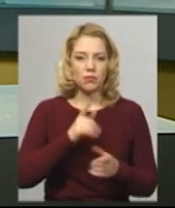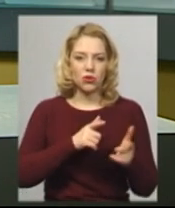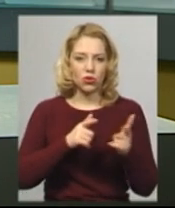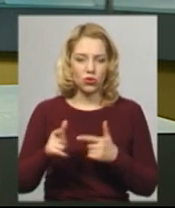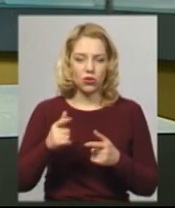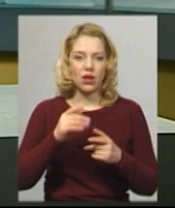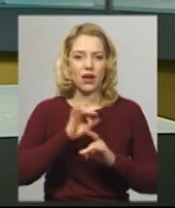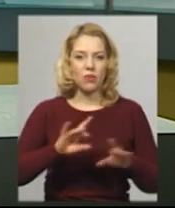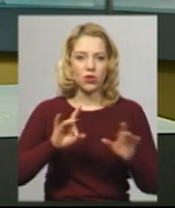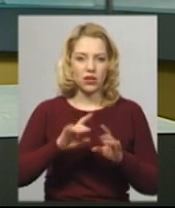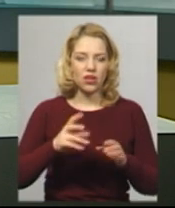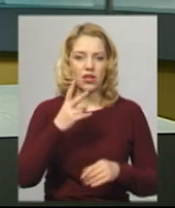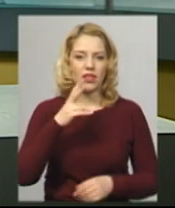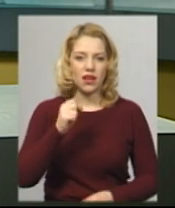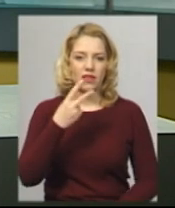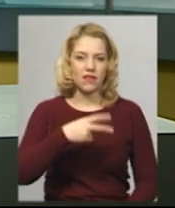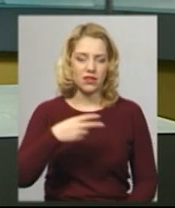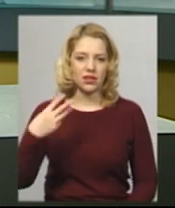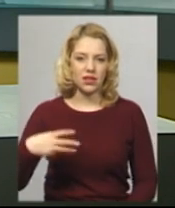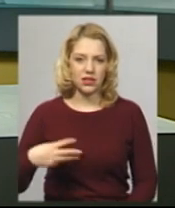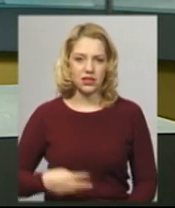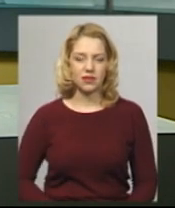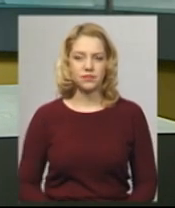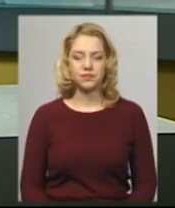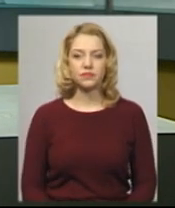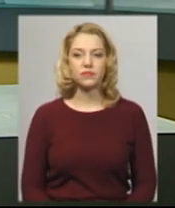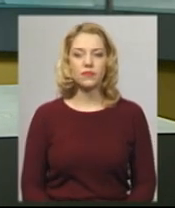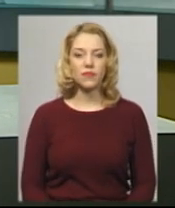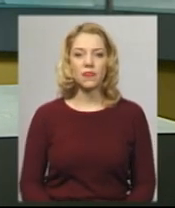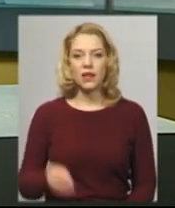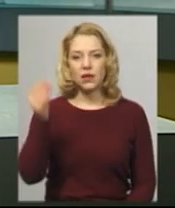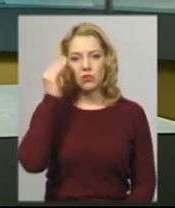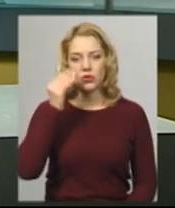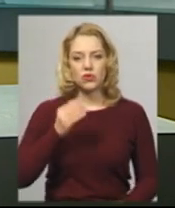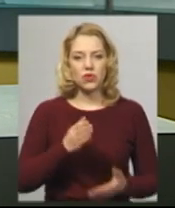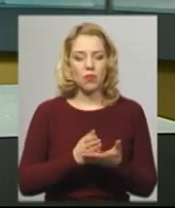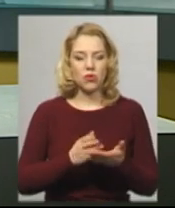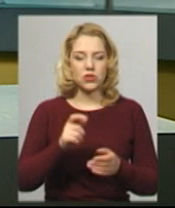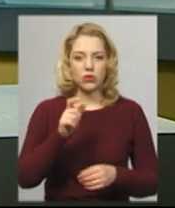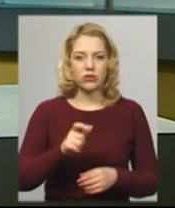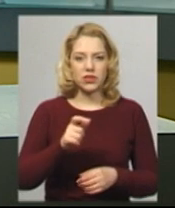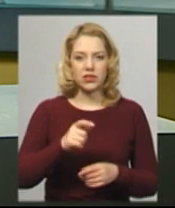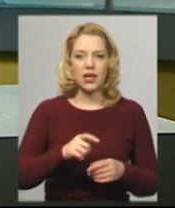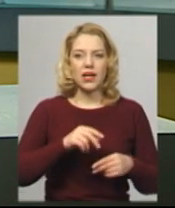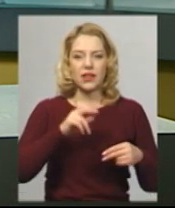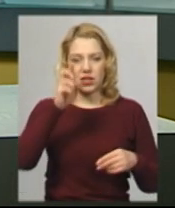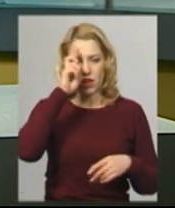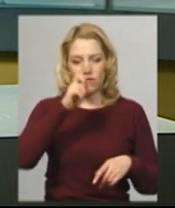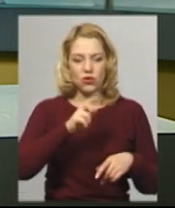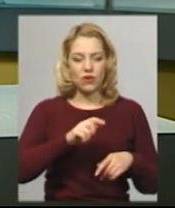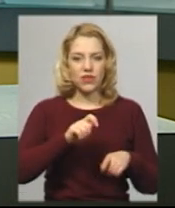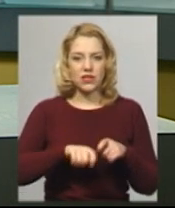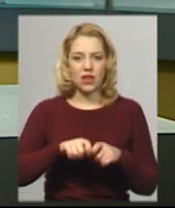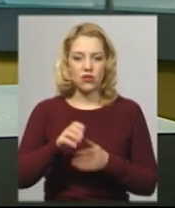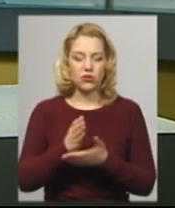випуск о 20.30. Підозрюваний посадовець Державної фіскальної служби Хмельниччини досі працює в управлінні.